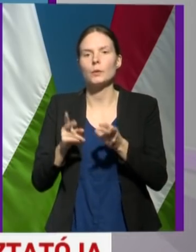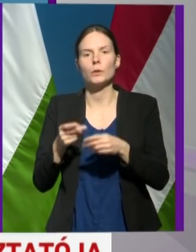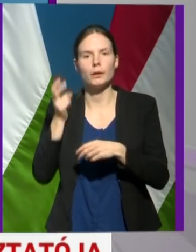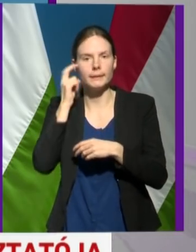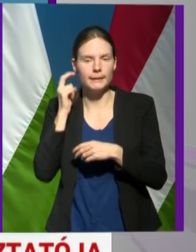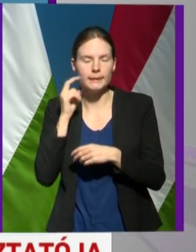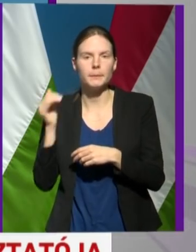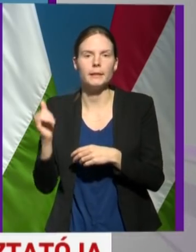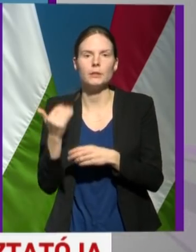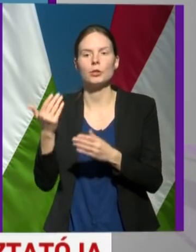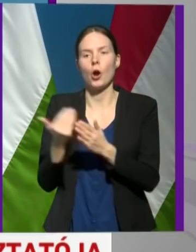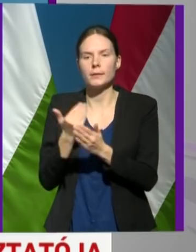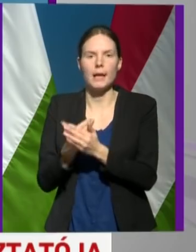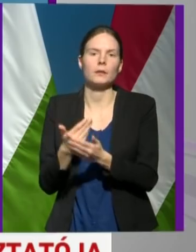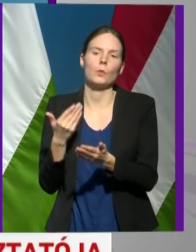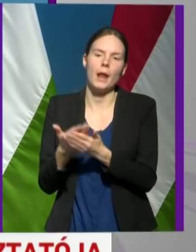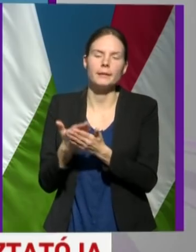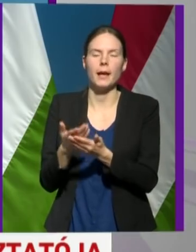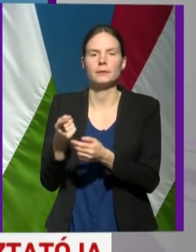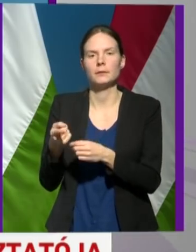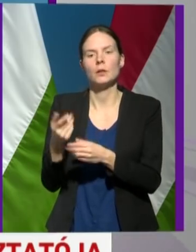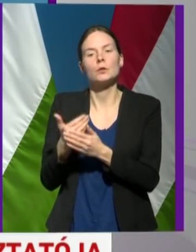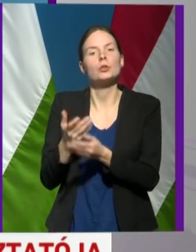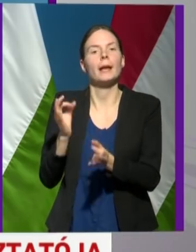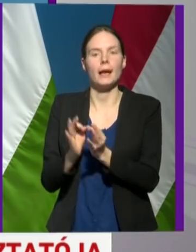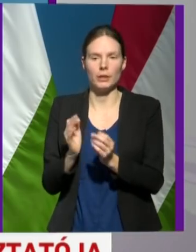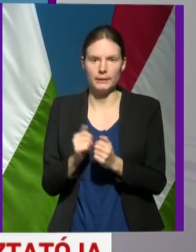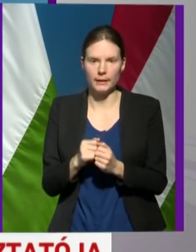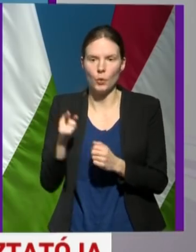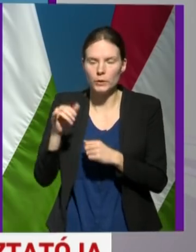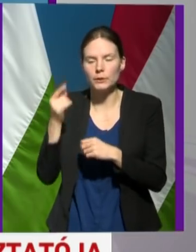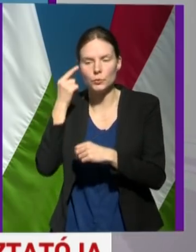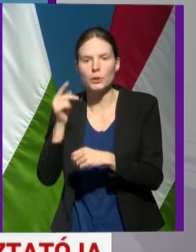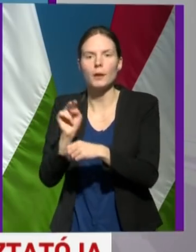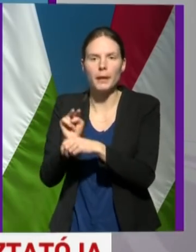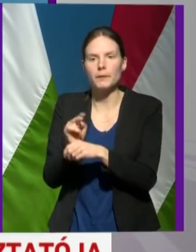használható lehessen szükség esetén elkülönítésre és megfigyelésre.